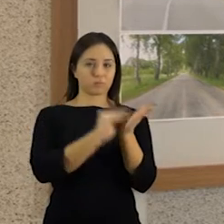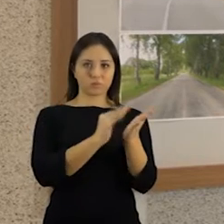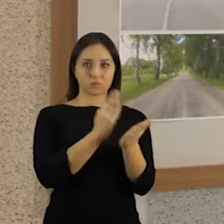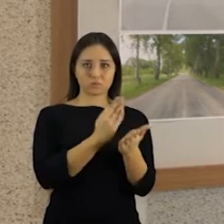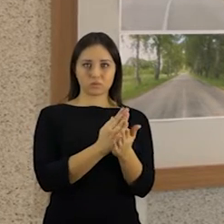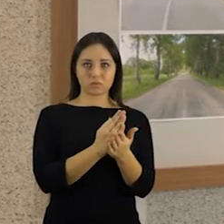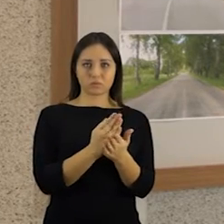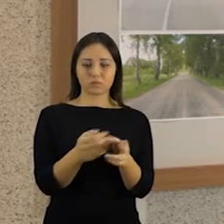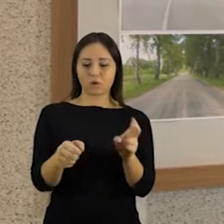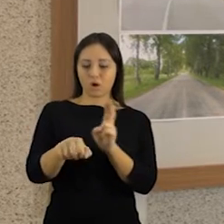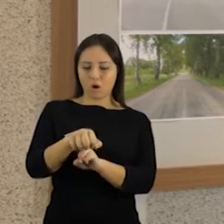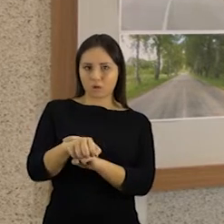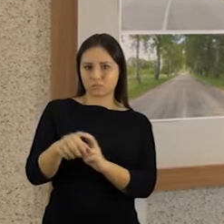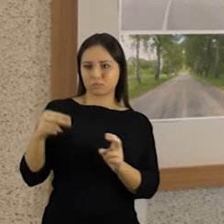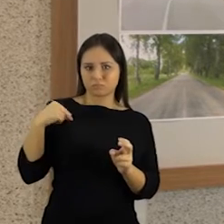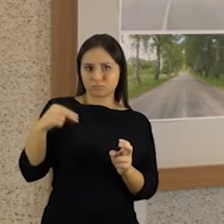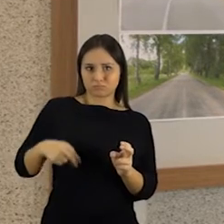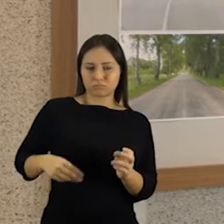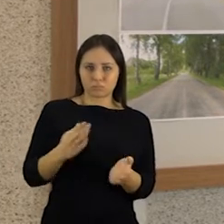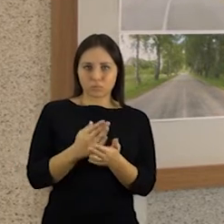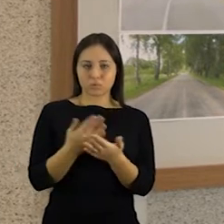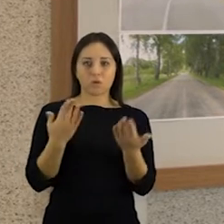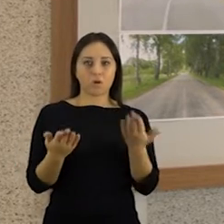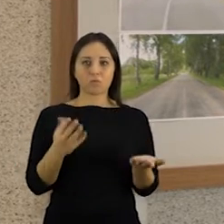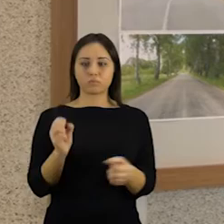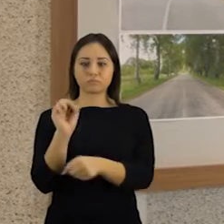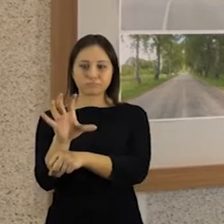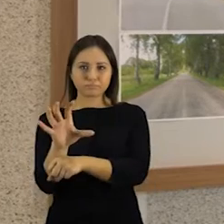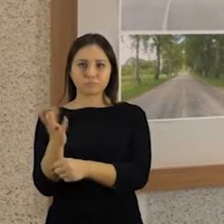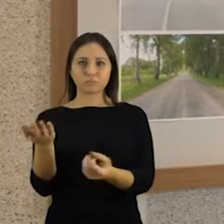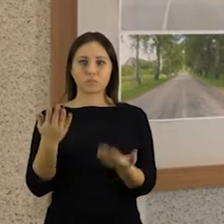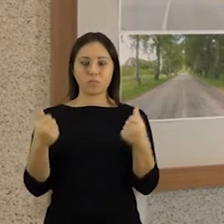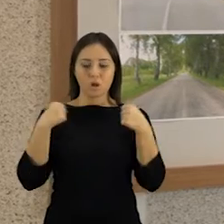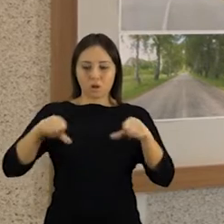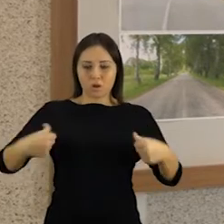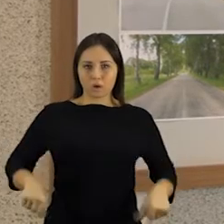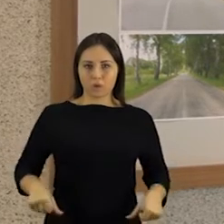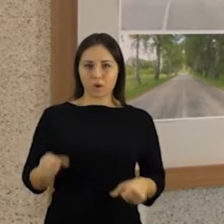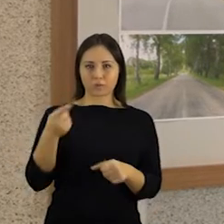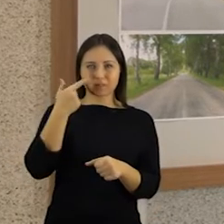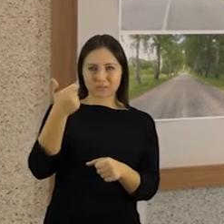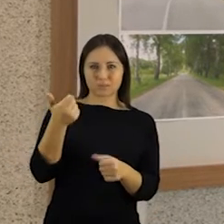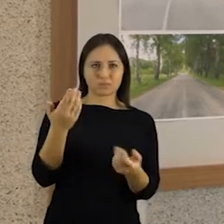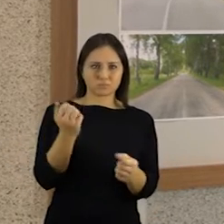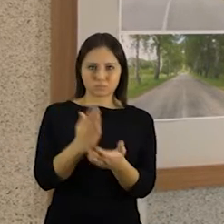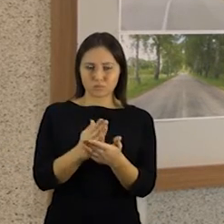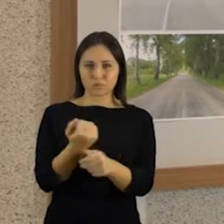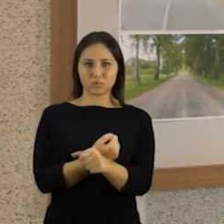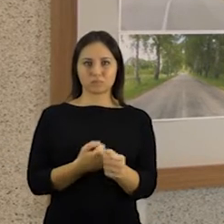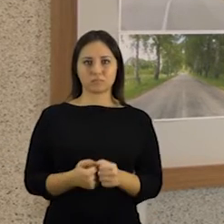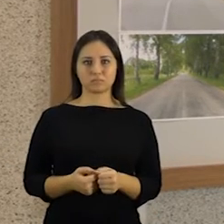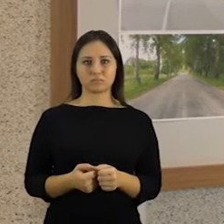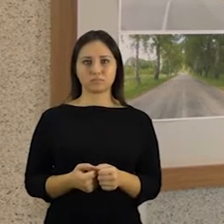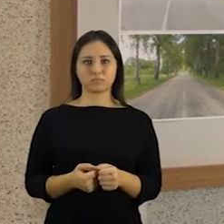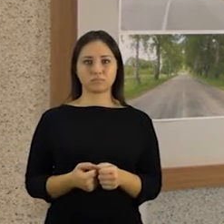Tai būtinai privalui ir kelių eismo taisyklė sako, kad atšvaitas arba žibintuvėlis, arba švies atspindinti lemenį yra